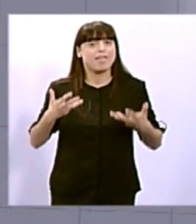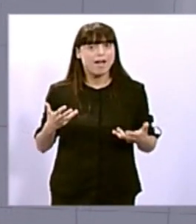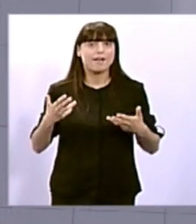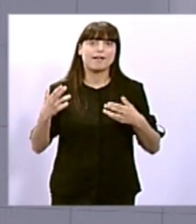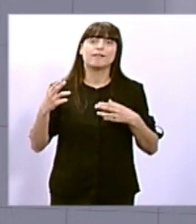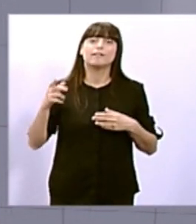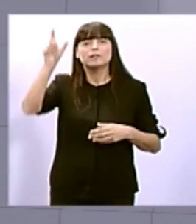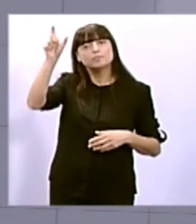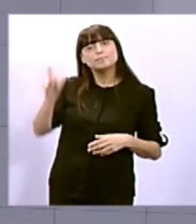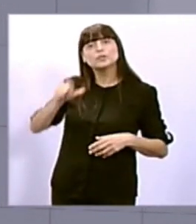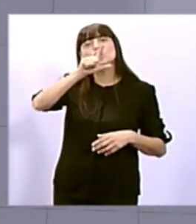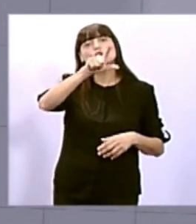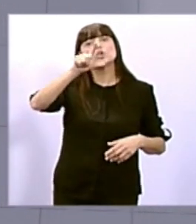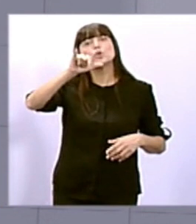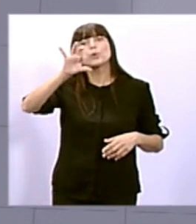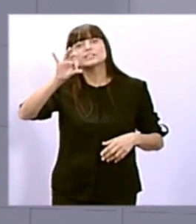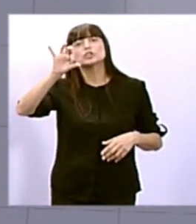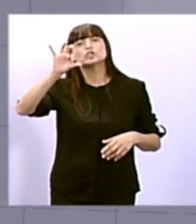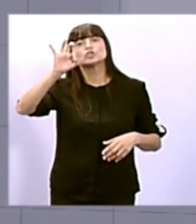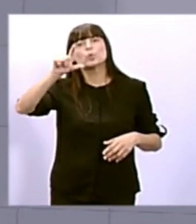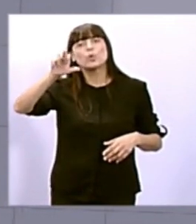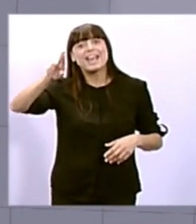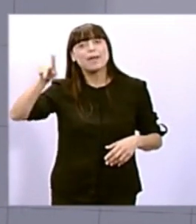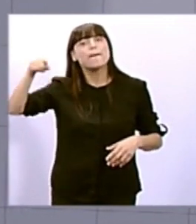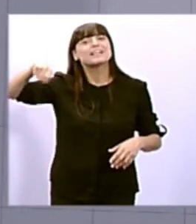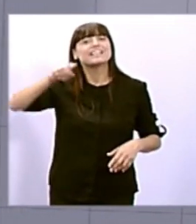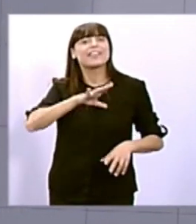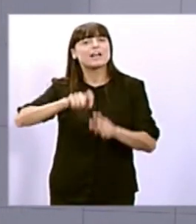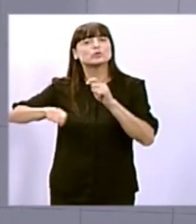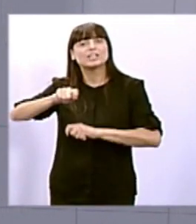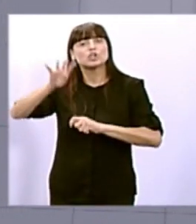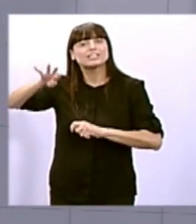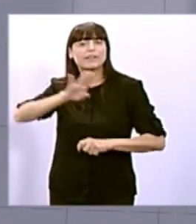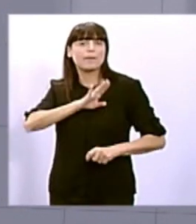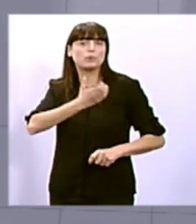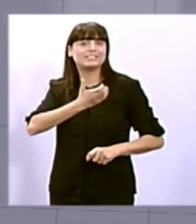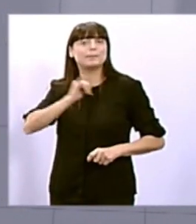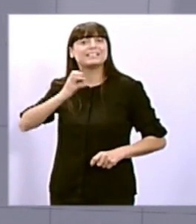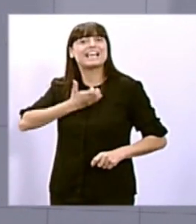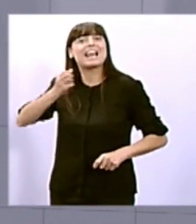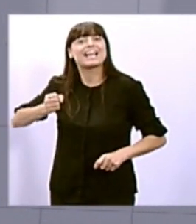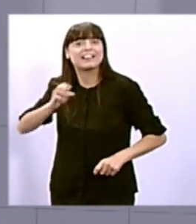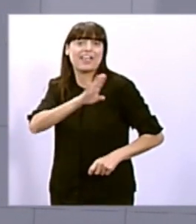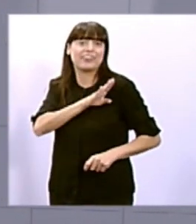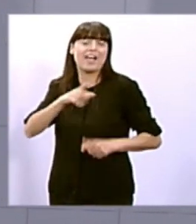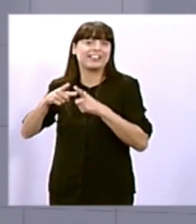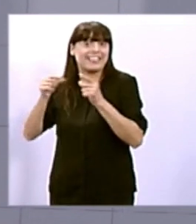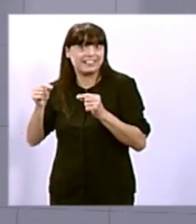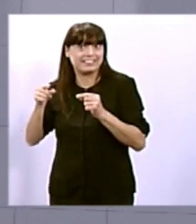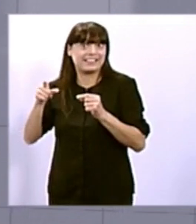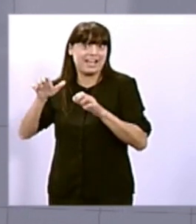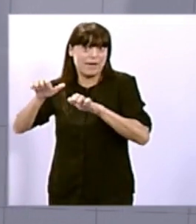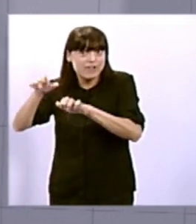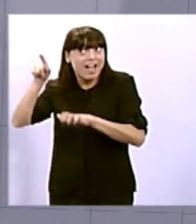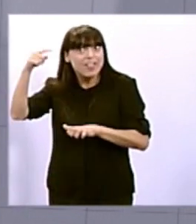Lluís Soler, que és el president de l'Associació Catalana de Municipis i també alcalde del Tebre. Senyor Soler, molt bon dia. Hola, bon dia. Els